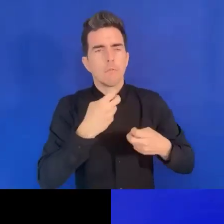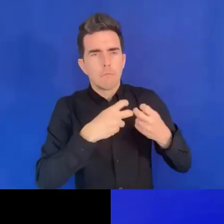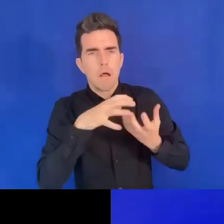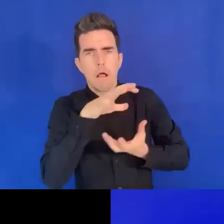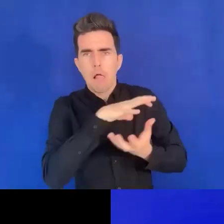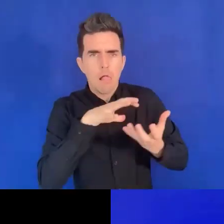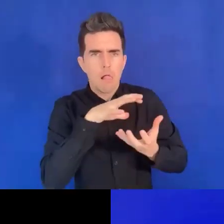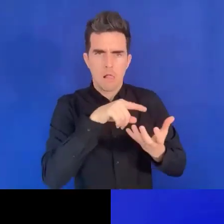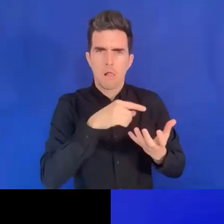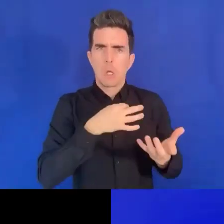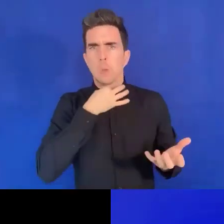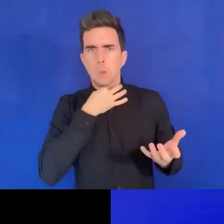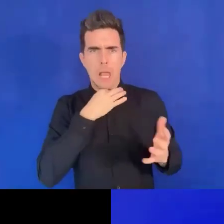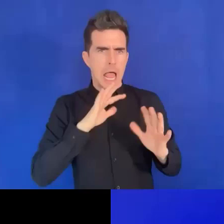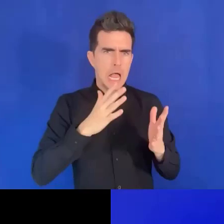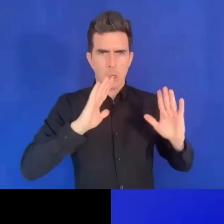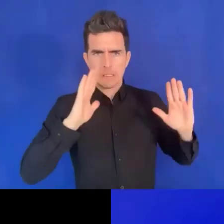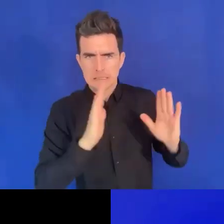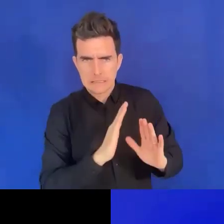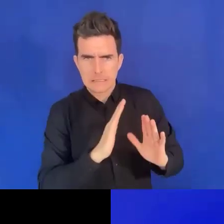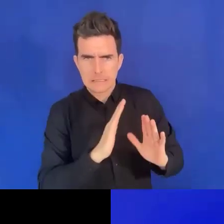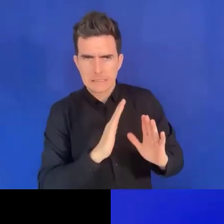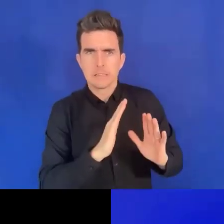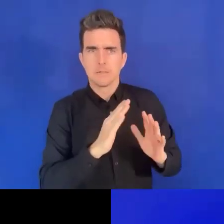au prochain orateur.